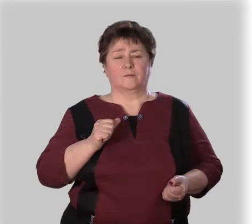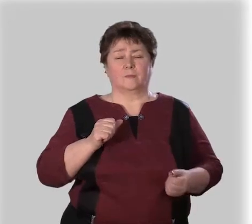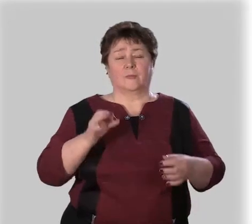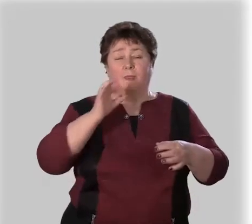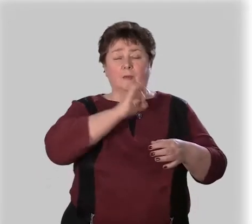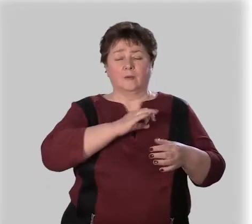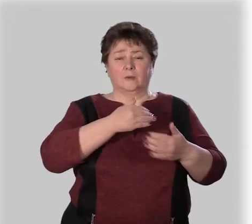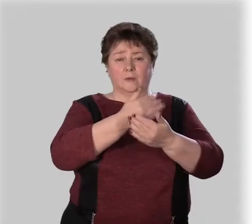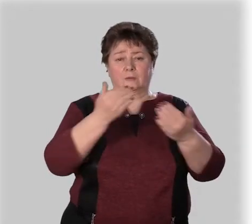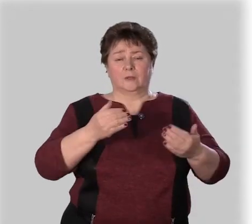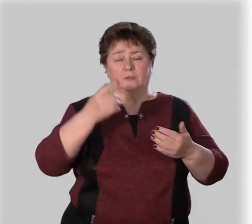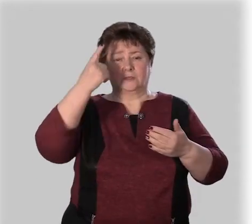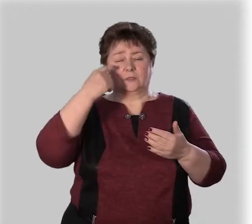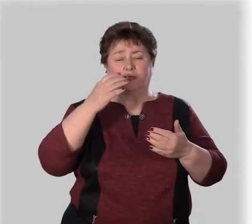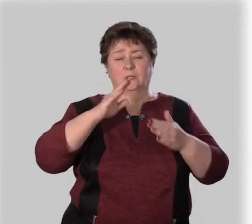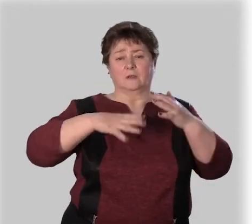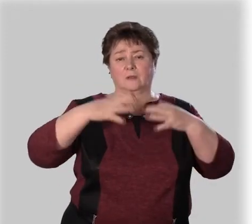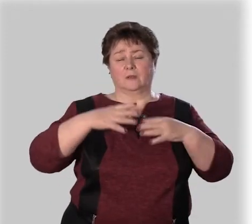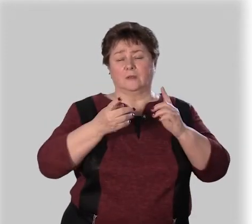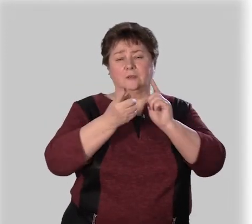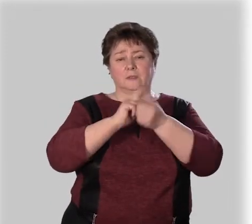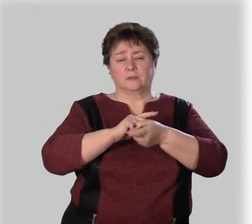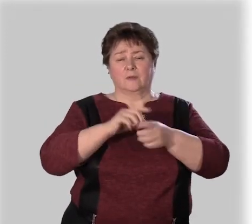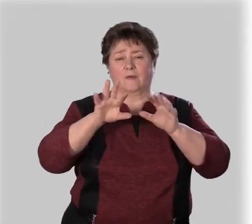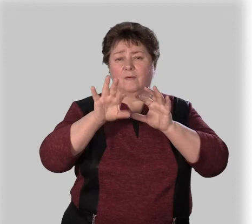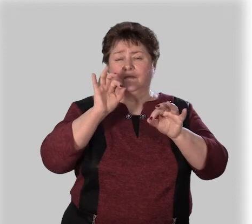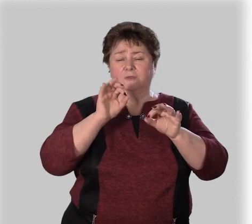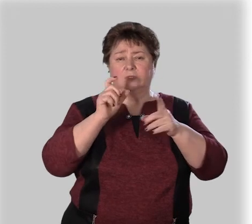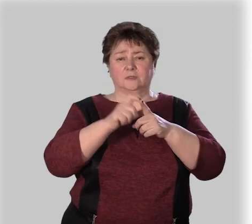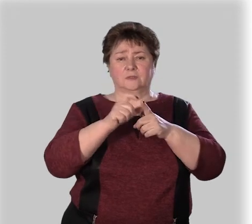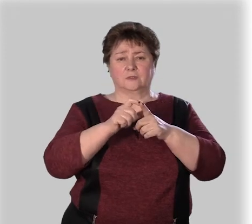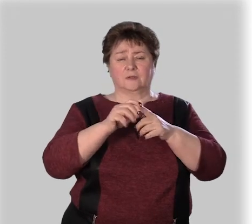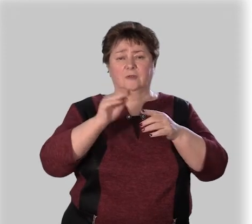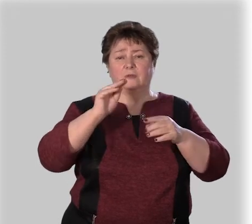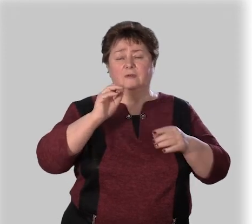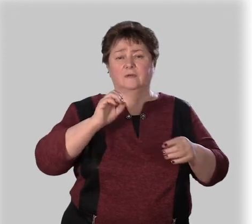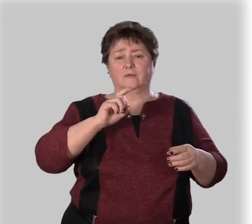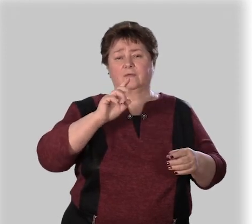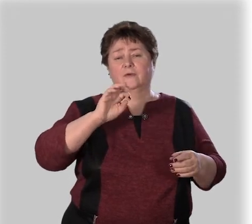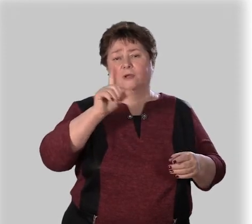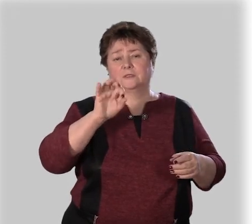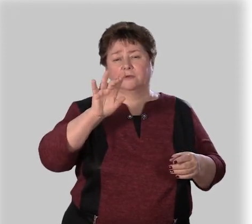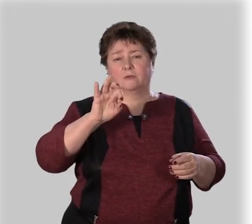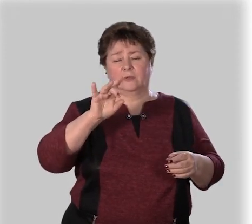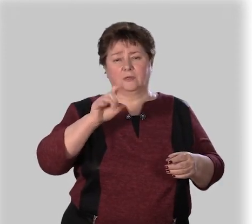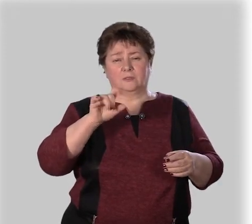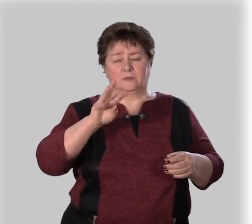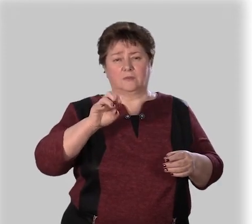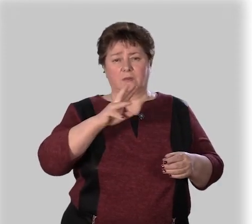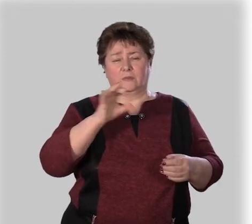Применим наши знания на практике Замените выделенные слова фразеологизмами